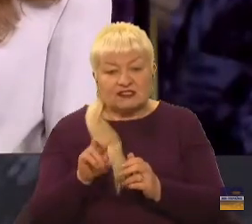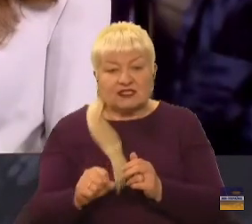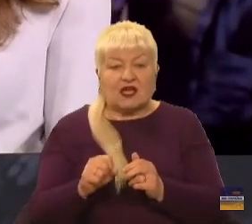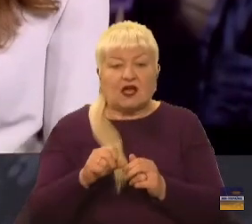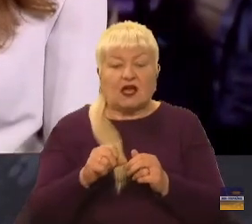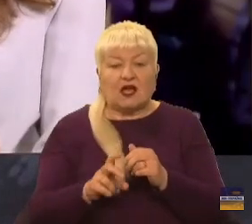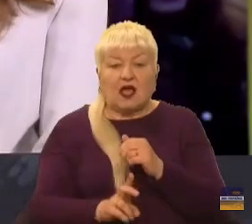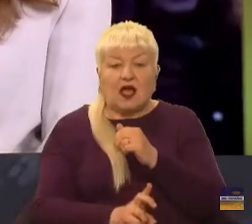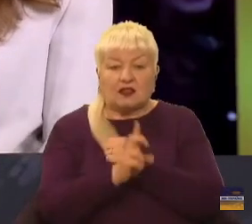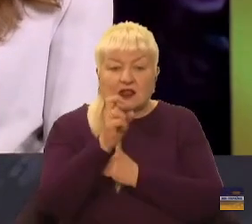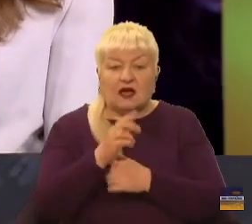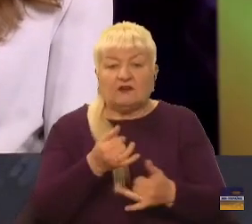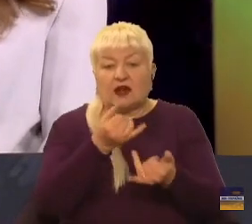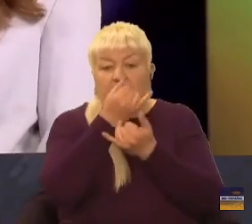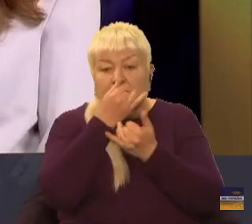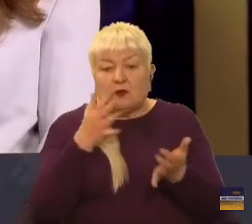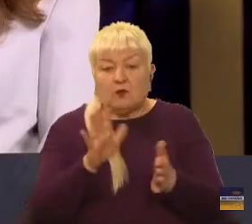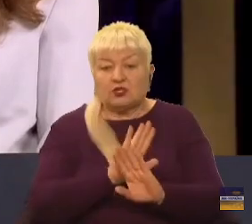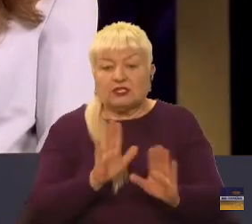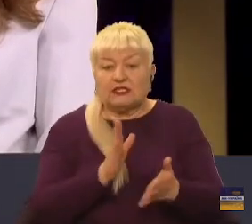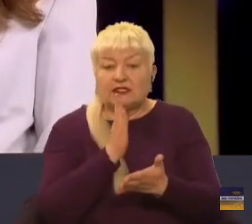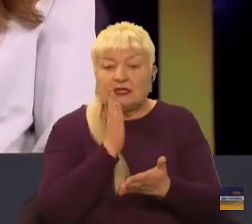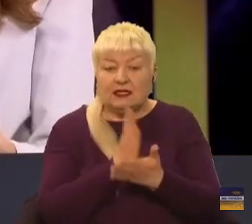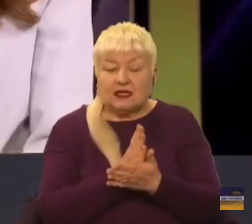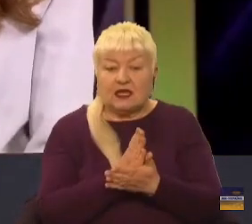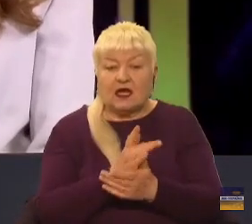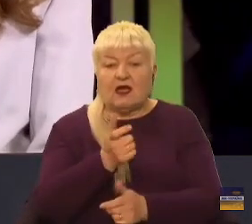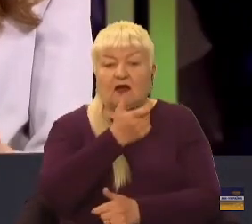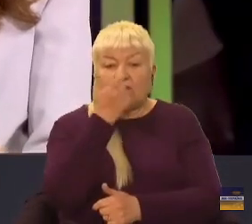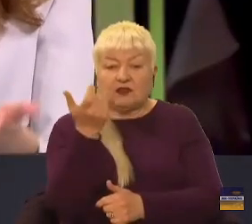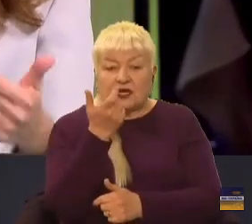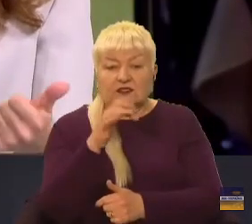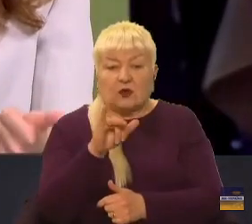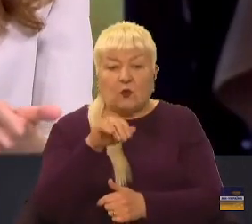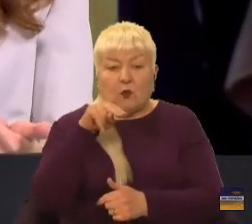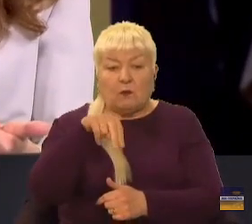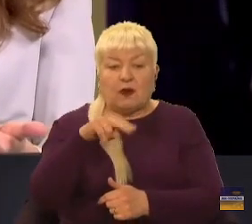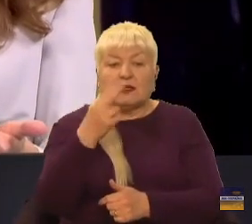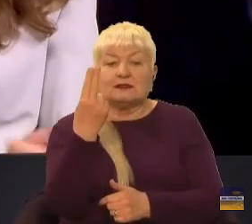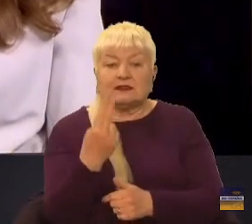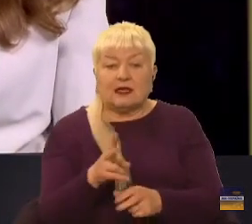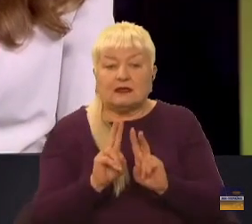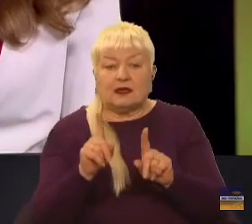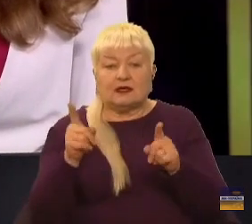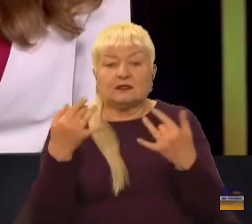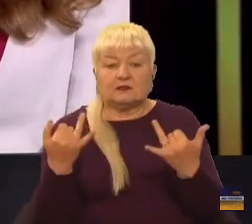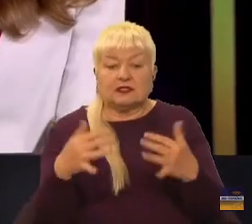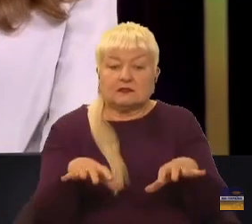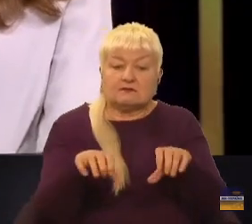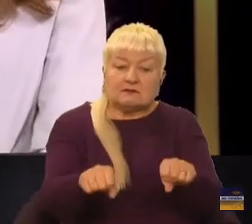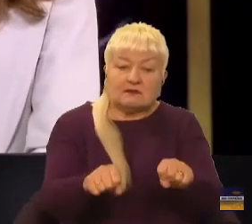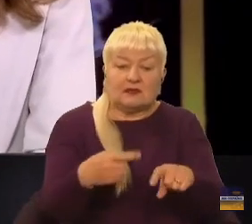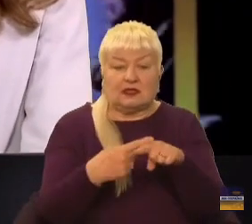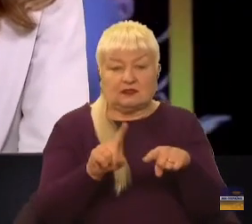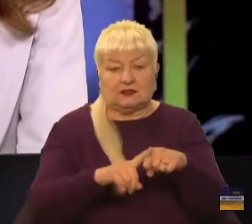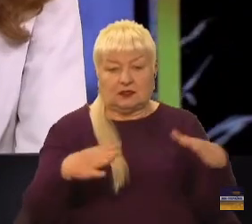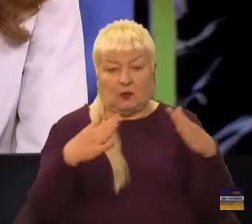не може і не є власністю УПЦ, яка зараз тримається за ці будівлі?